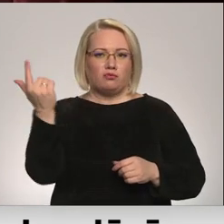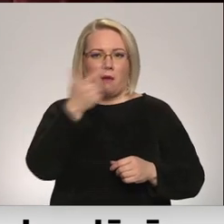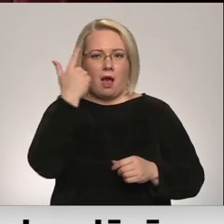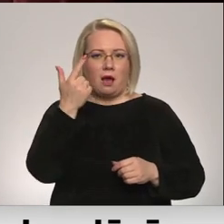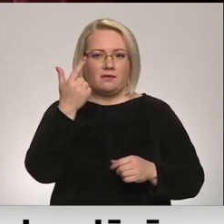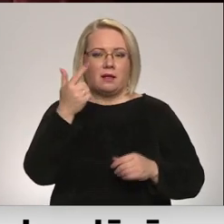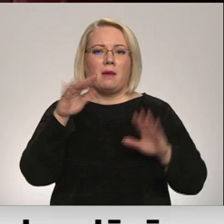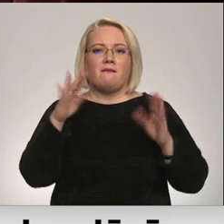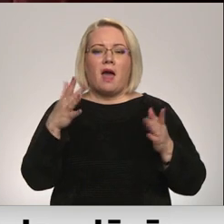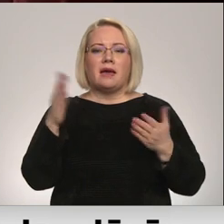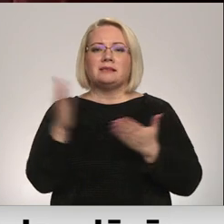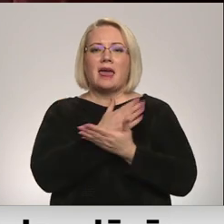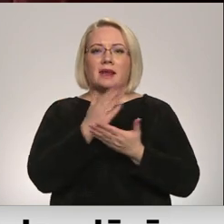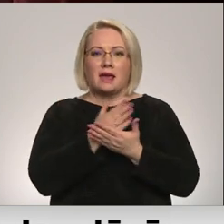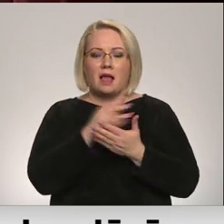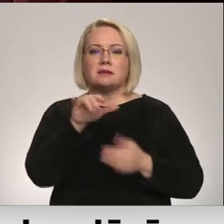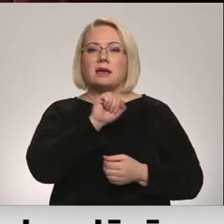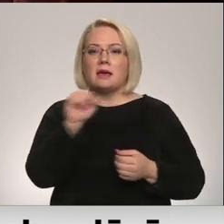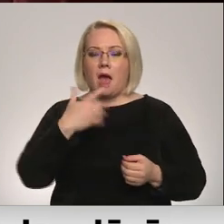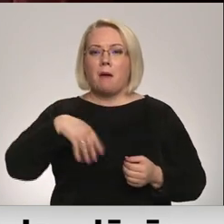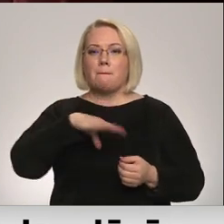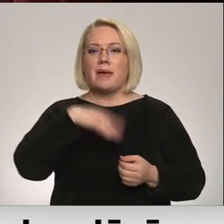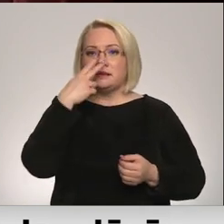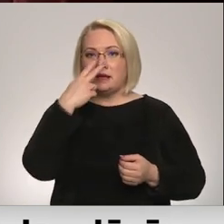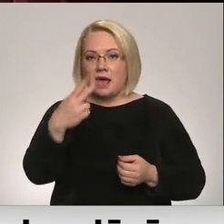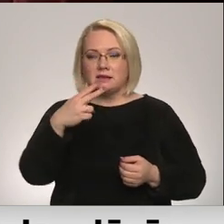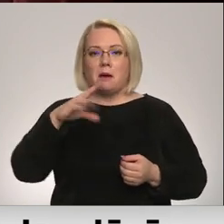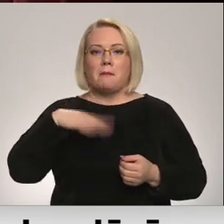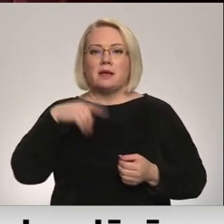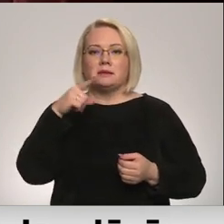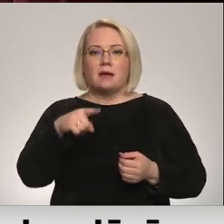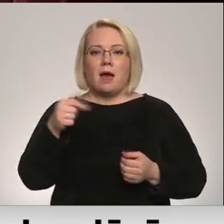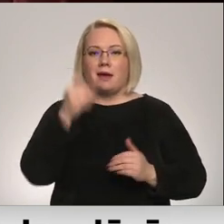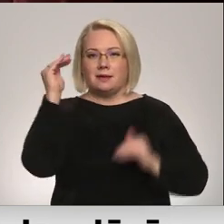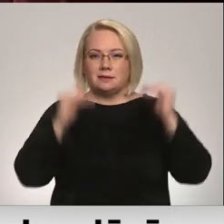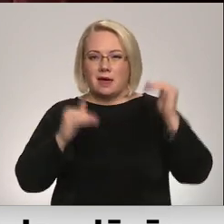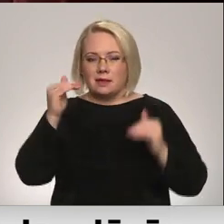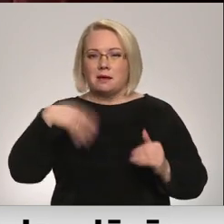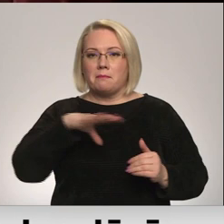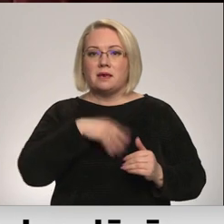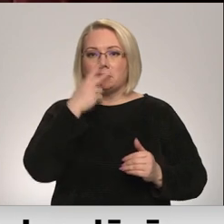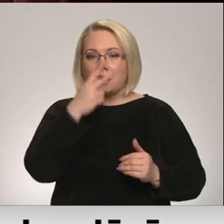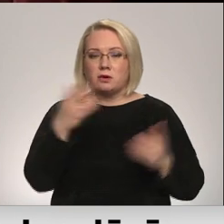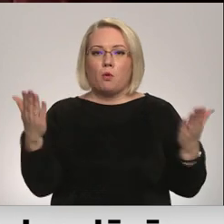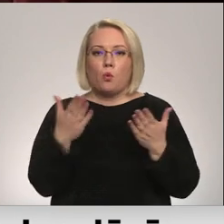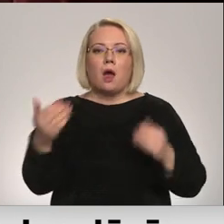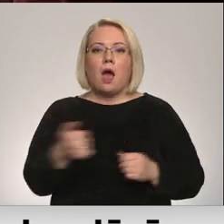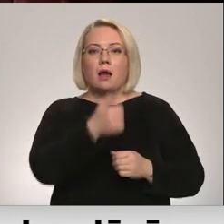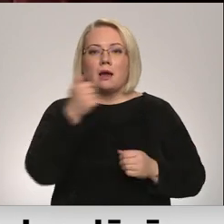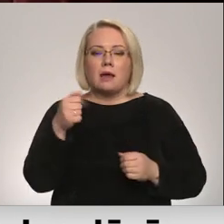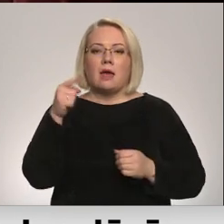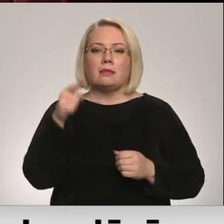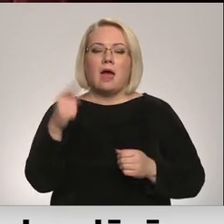vai arī seriāls. Mēs redzam apmēram pēc tā gada statistikas, kurā gadā kāds seriāls ir